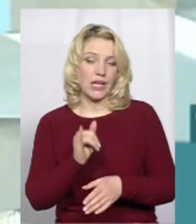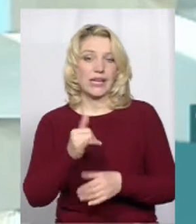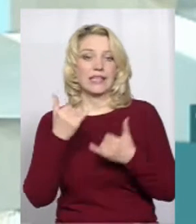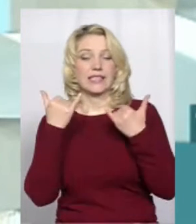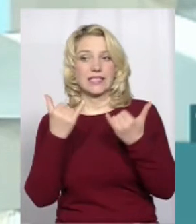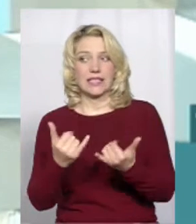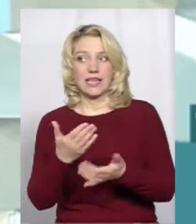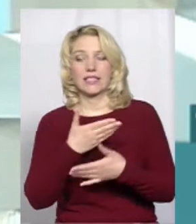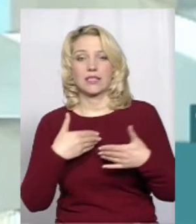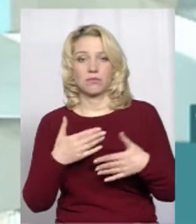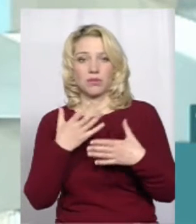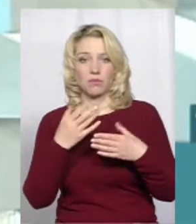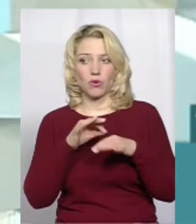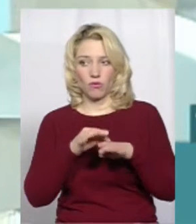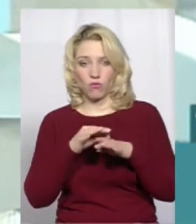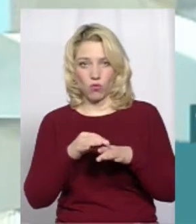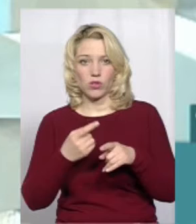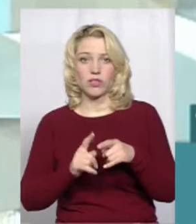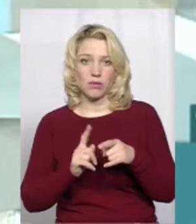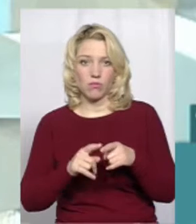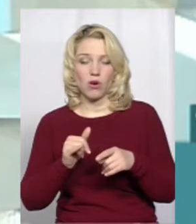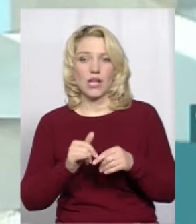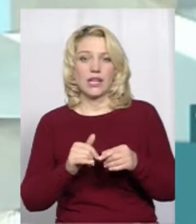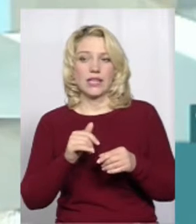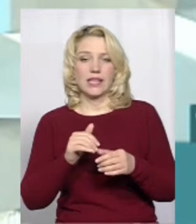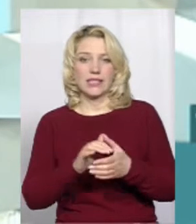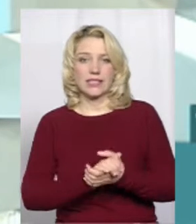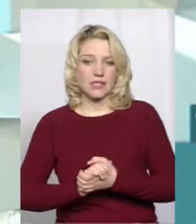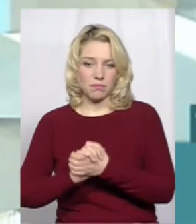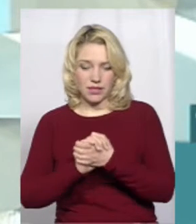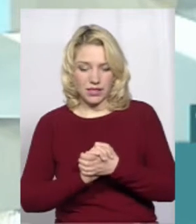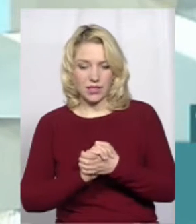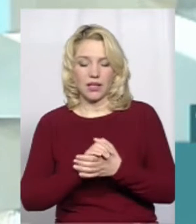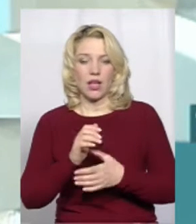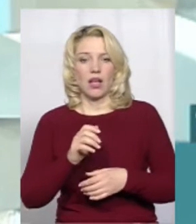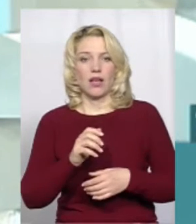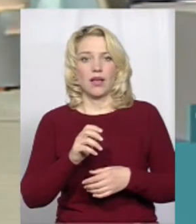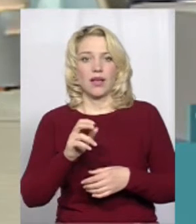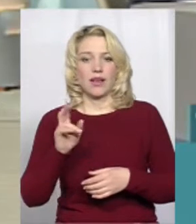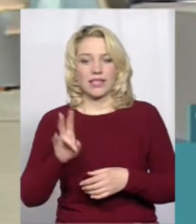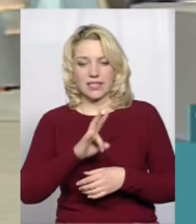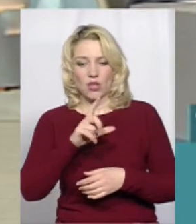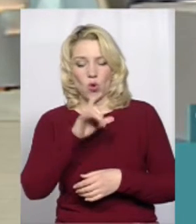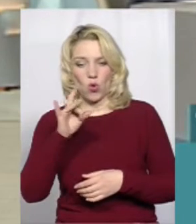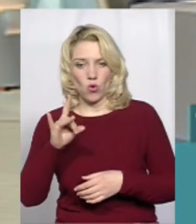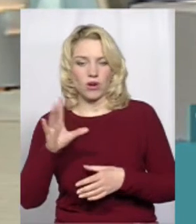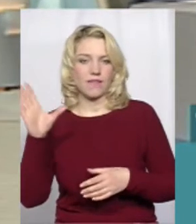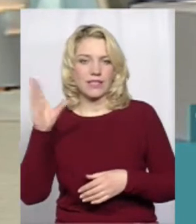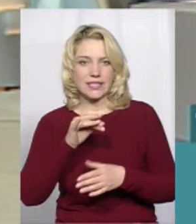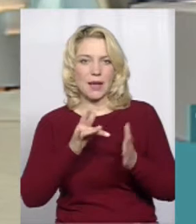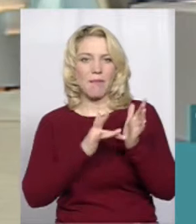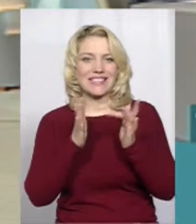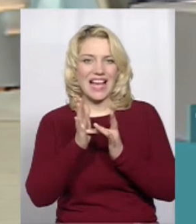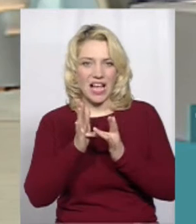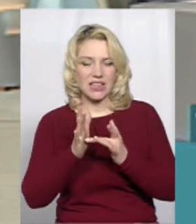І зараз ми проводимо співки нашого церковного хору, вчимо пасхальне богослужіння, повністю все на українській